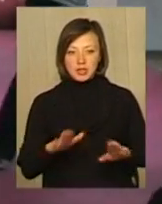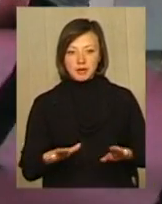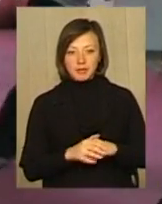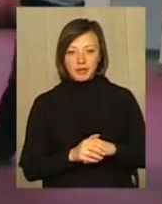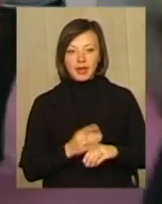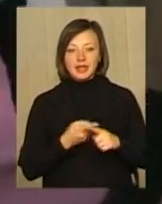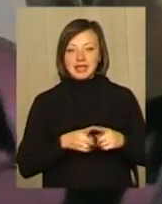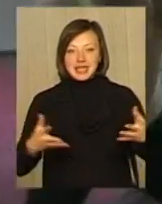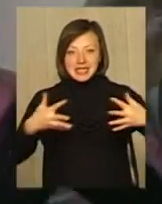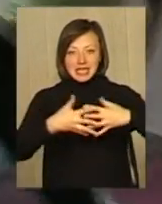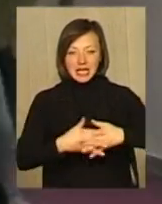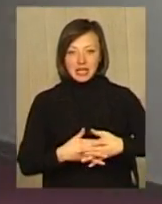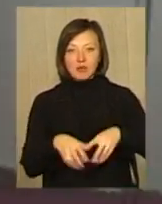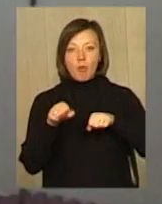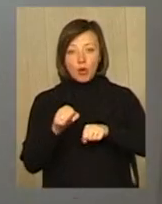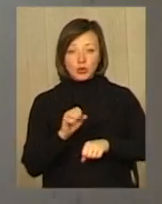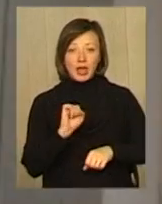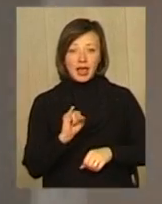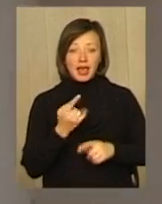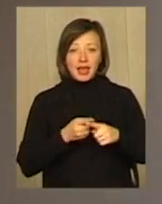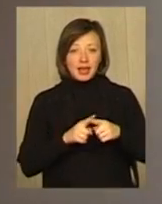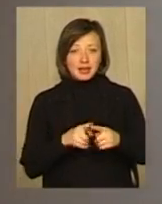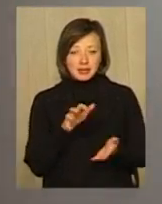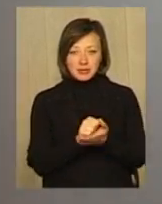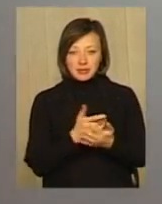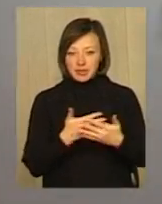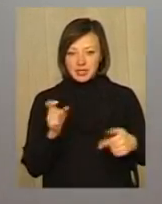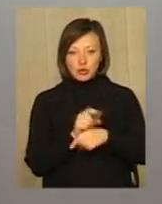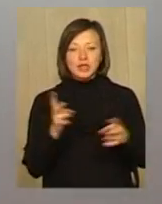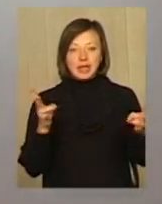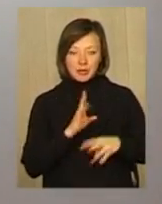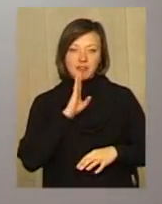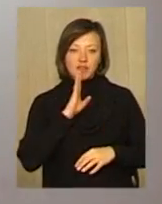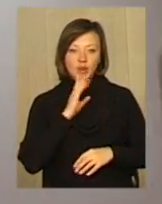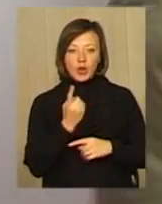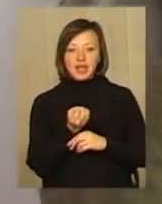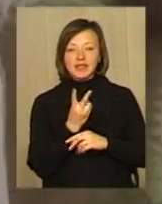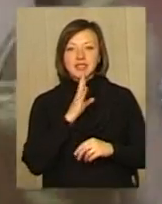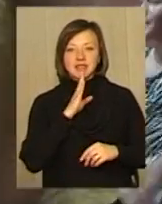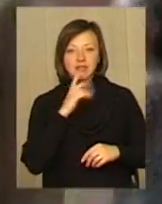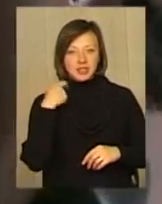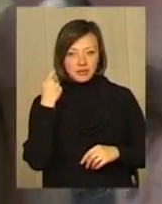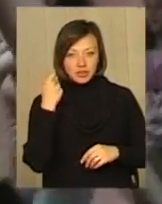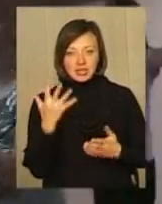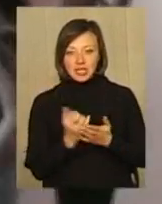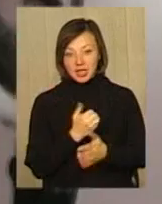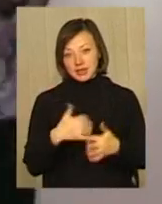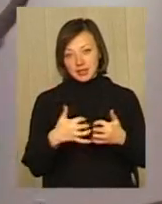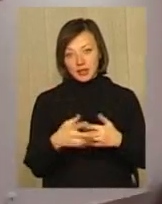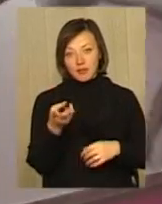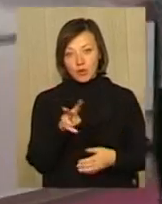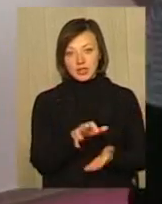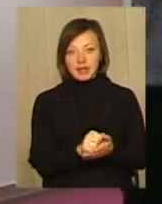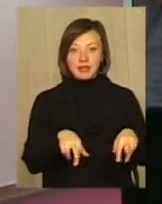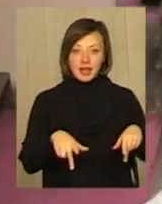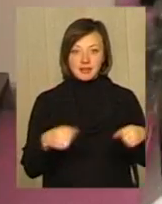аеробокс – це синтез боксу та аеробіки. Саме те, що треба дівчаткам під ліхом, кажуть вони. Одна з них, 12-річна Юля, знайшла тобто у середину двох занять